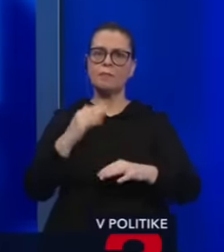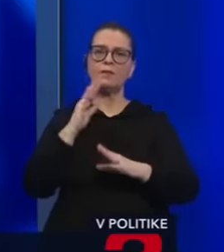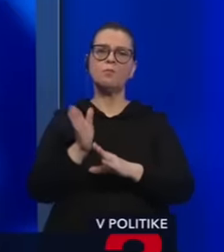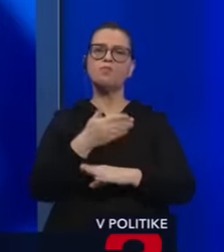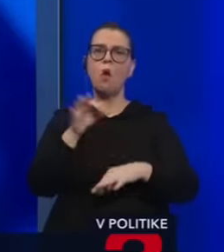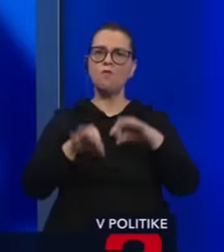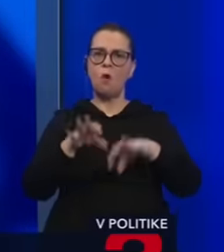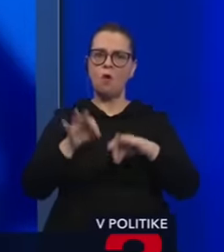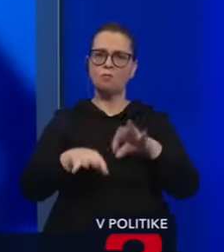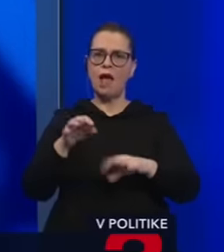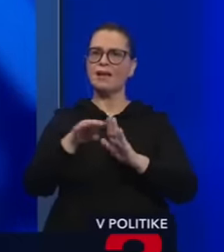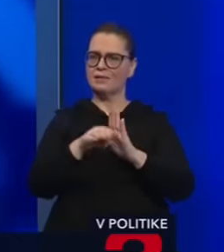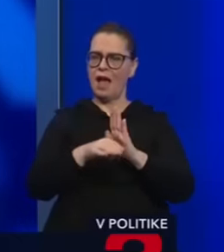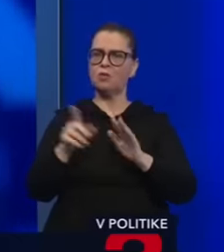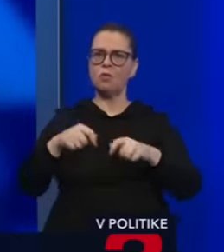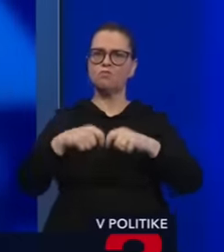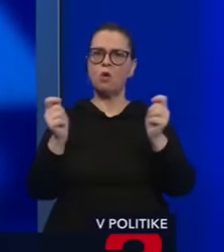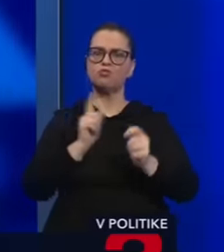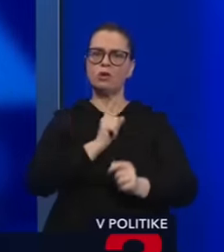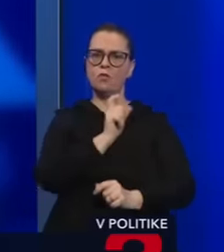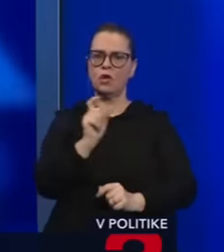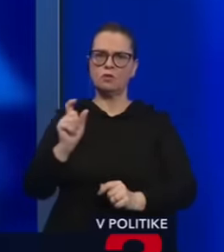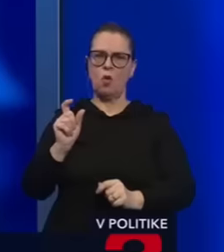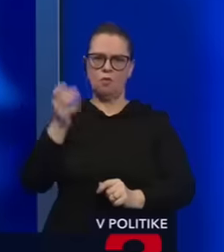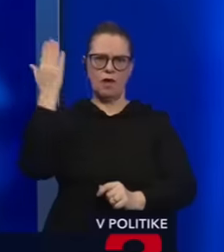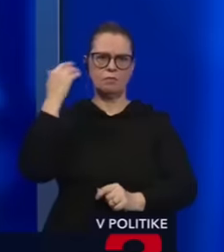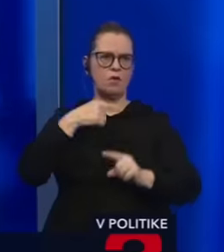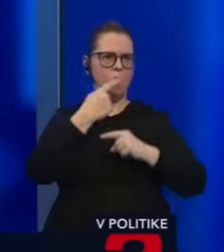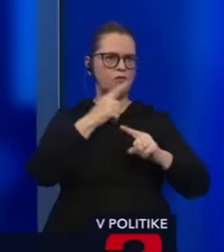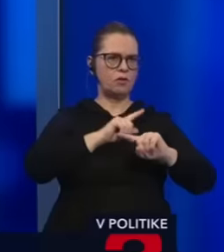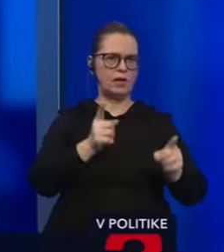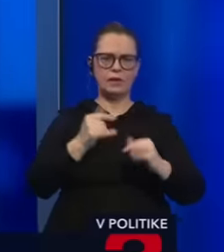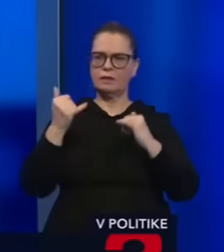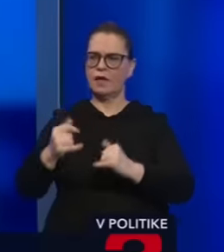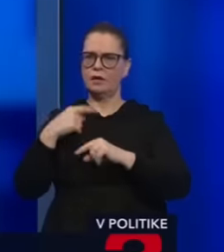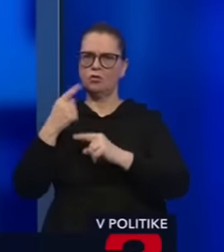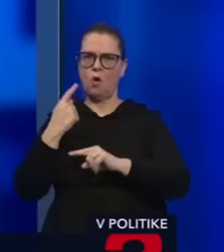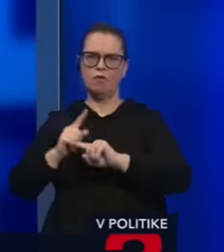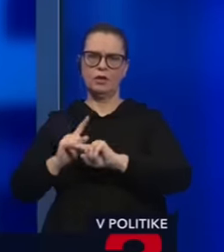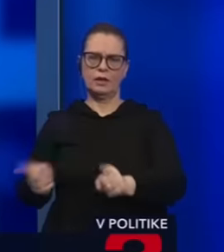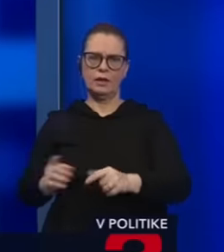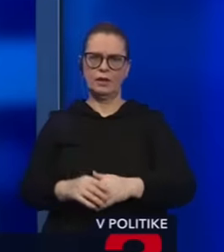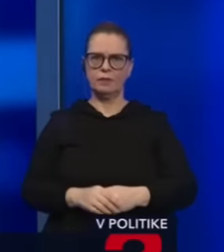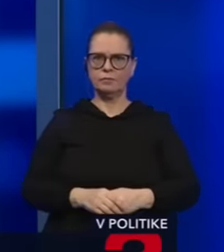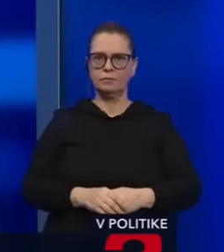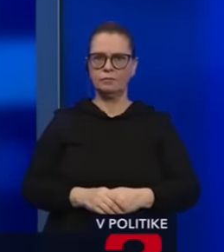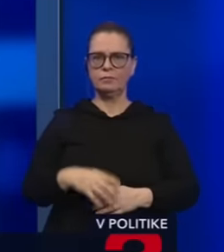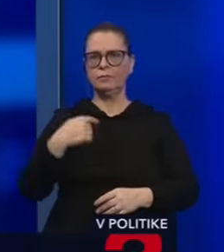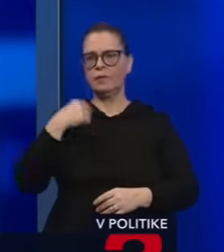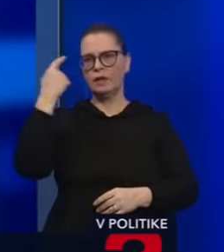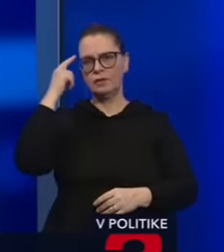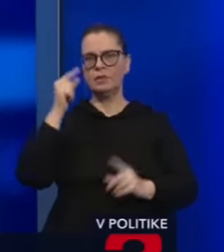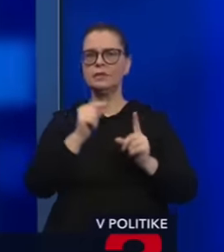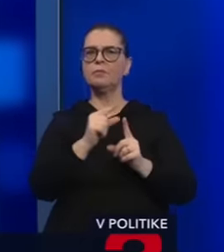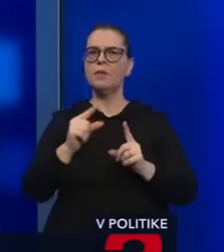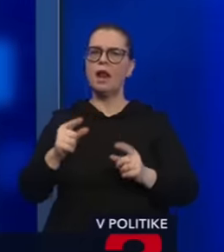zákonoch, kedy porušuje vlastné slova, ktoré hovoril, keď bol zvolený za predsedu parlamentu, tak ja si osobne myslím, že on robí